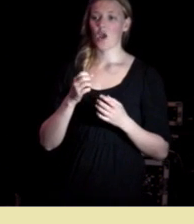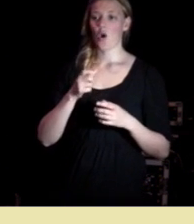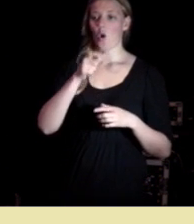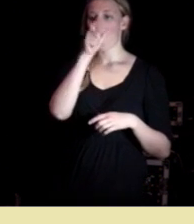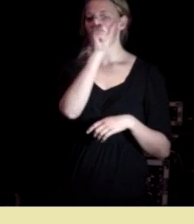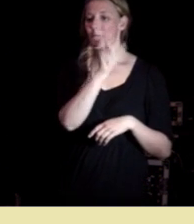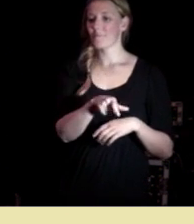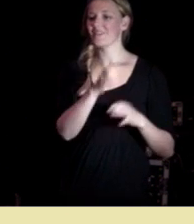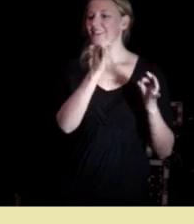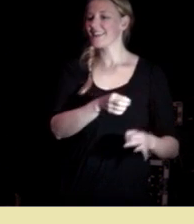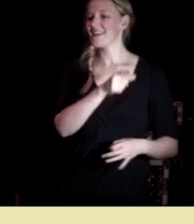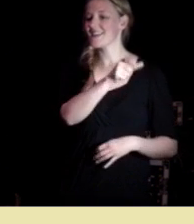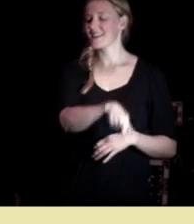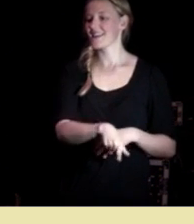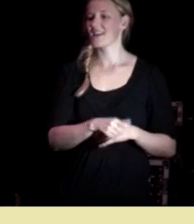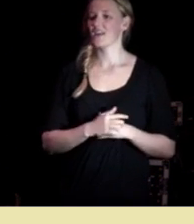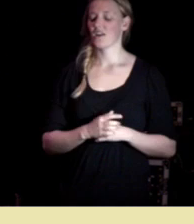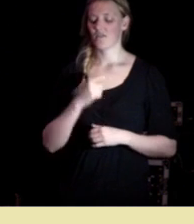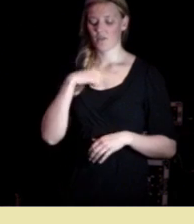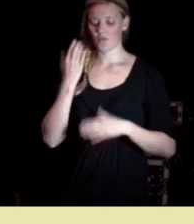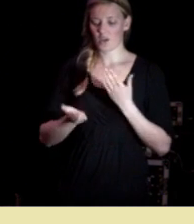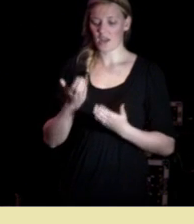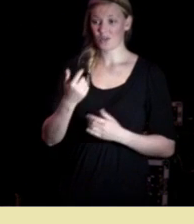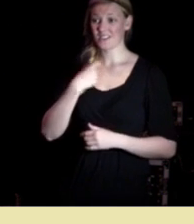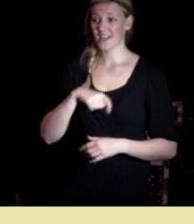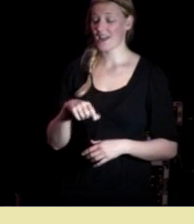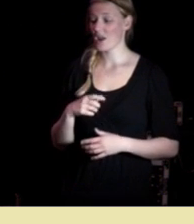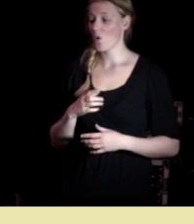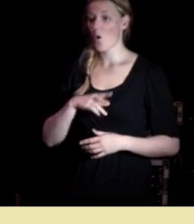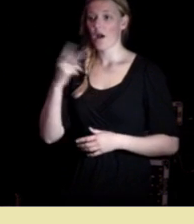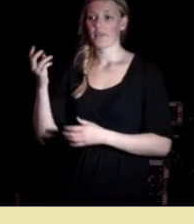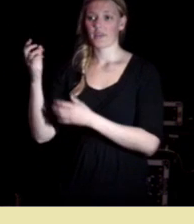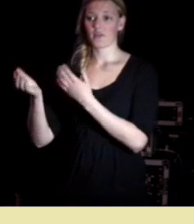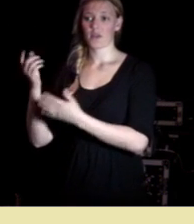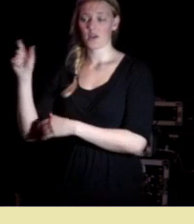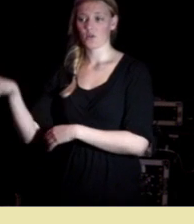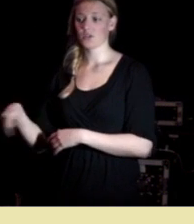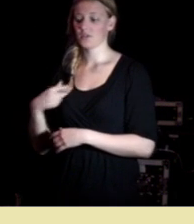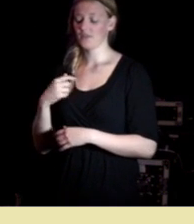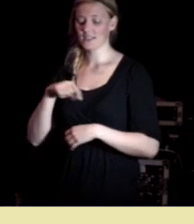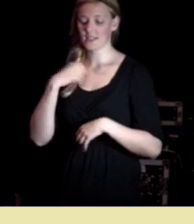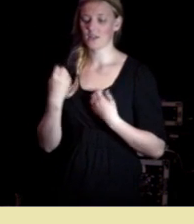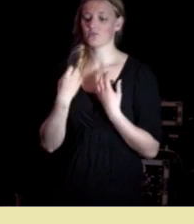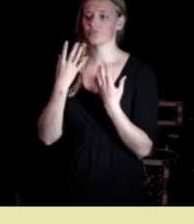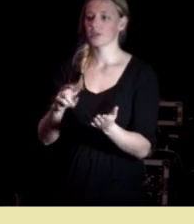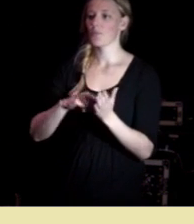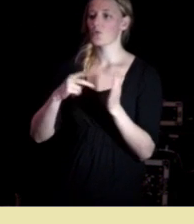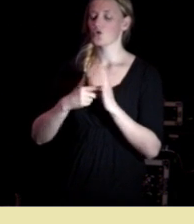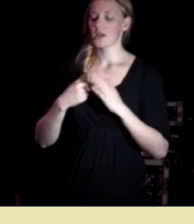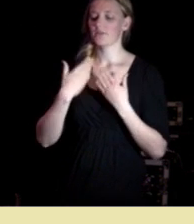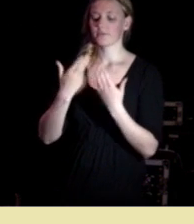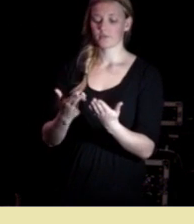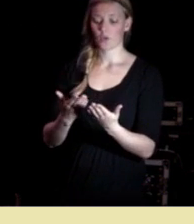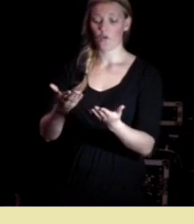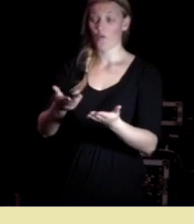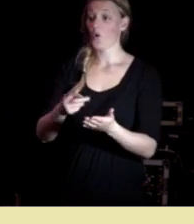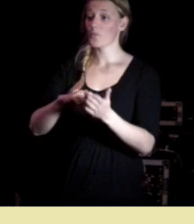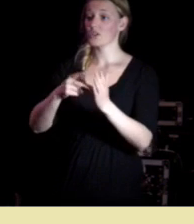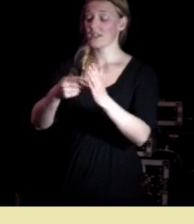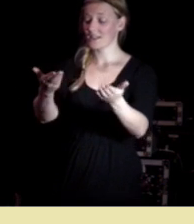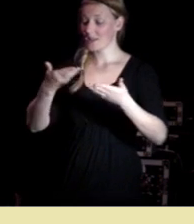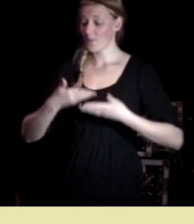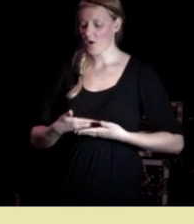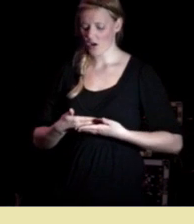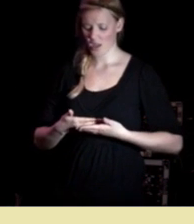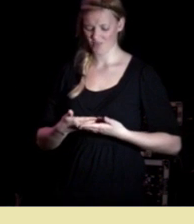vurderes og vi vurderer oss også selv mange sender seg selv ut som prosjekter og så får de et prosjekt tilbake som er at de får